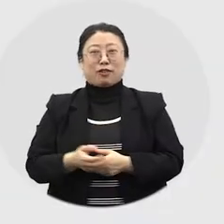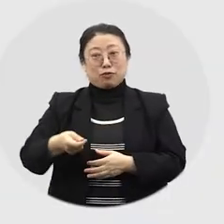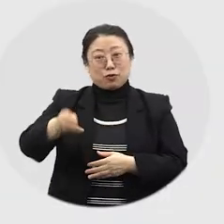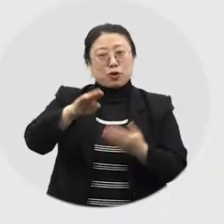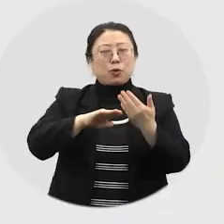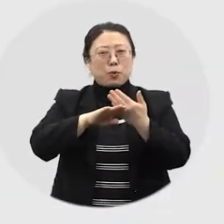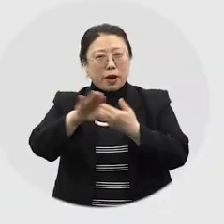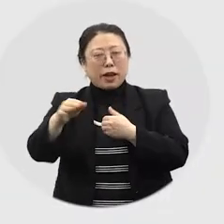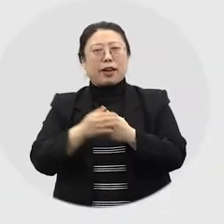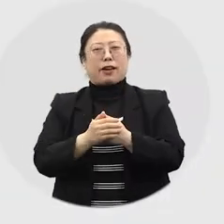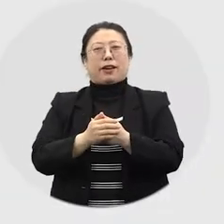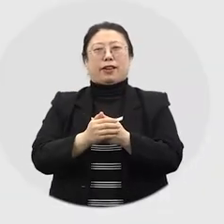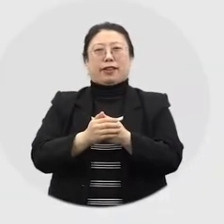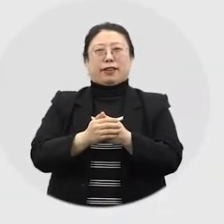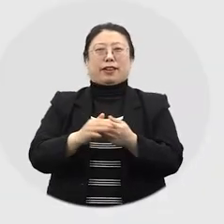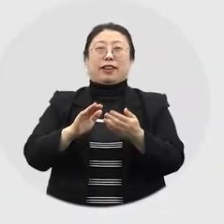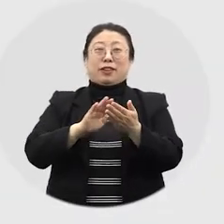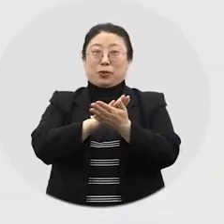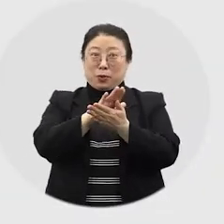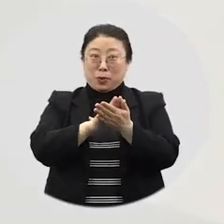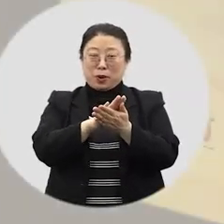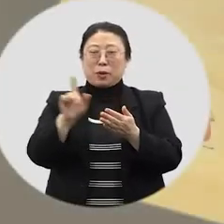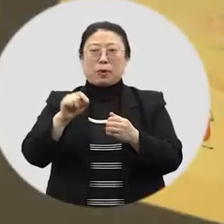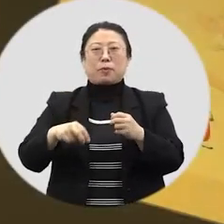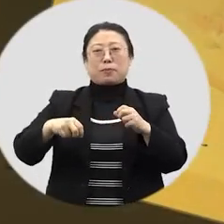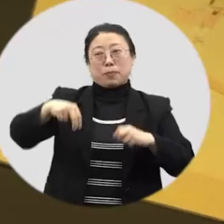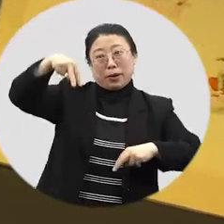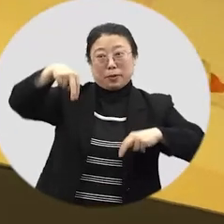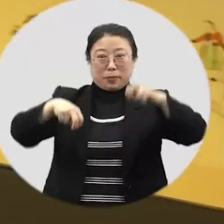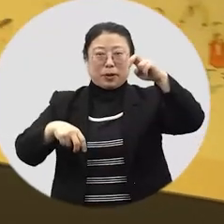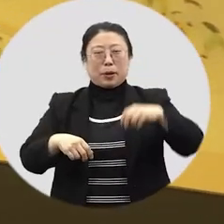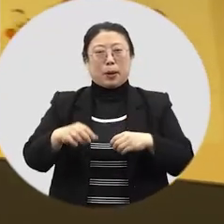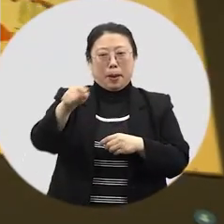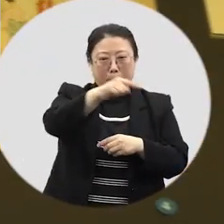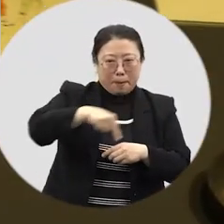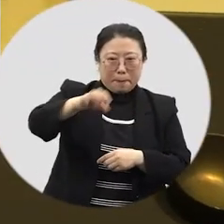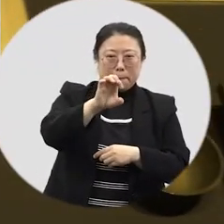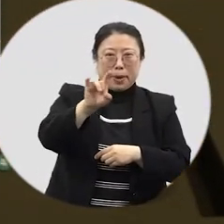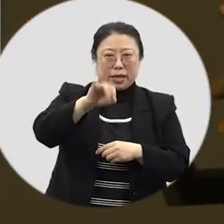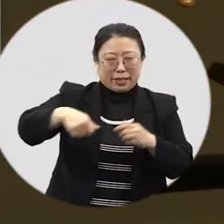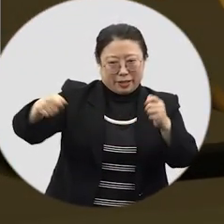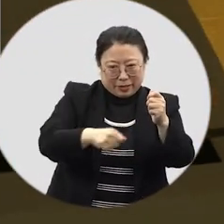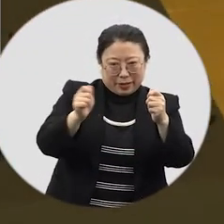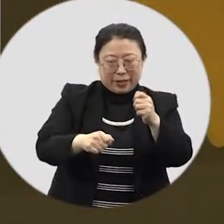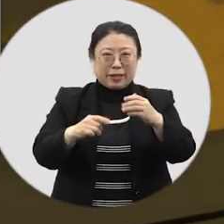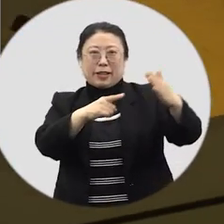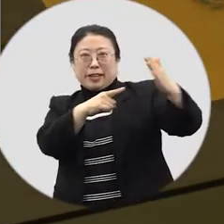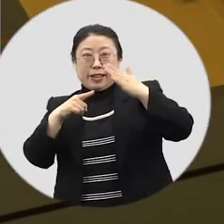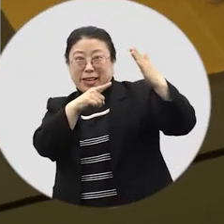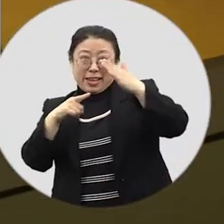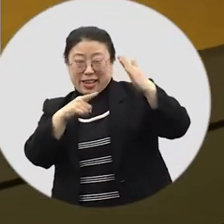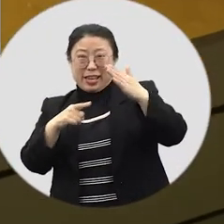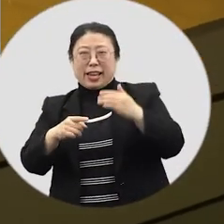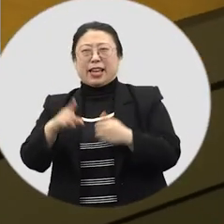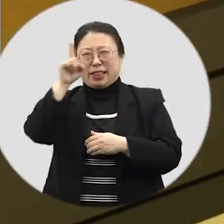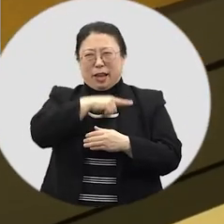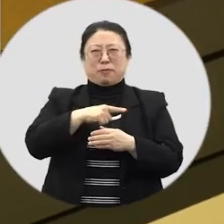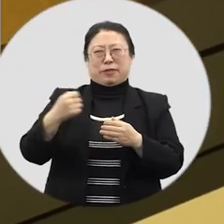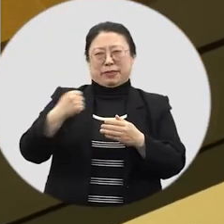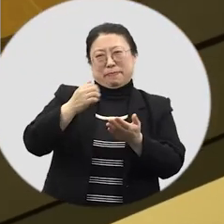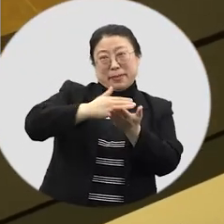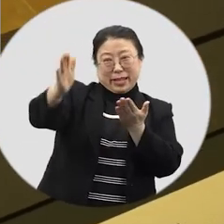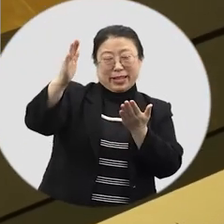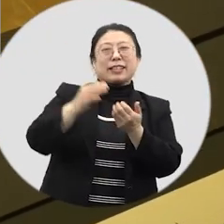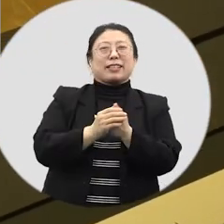윷놀이 말고도 설날에 했던 놀이로는 널뛰기, 팽이돌리기와 연싸움을 해서 모든 나쁜 기운을